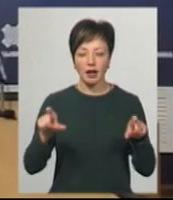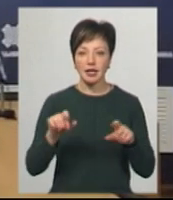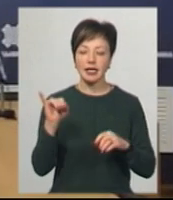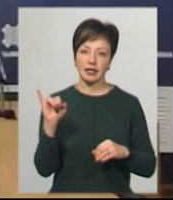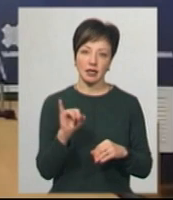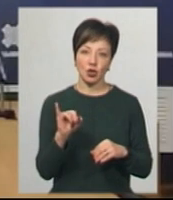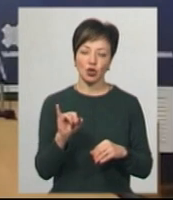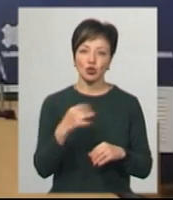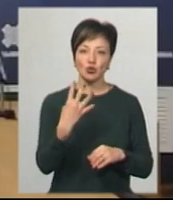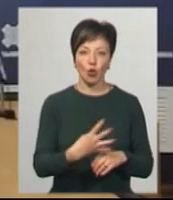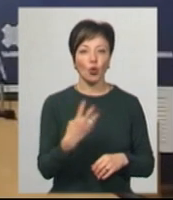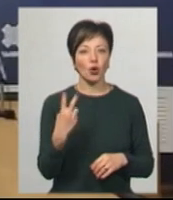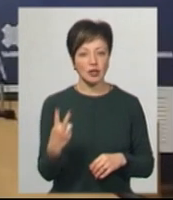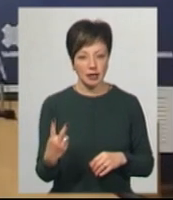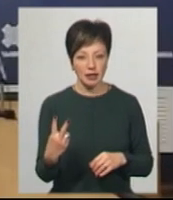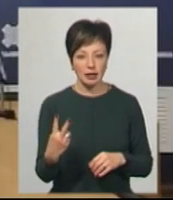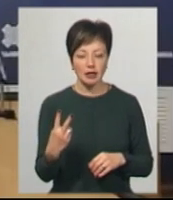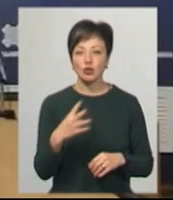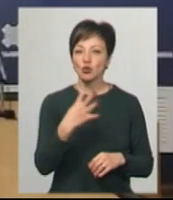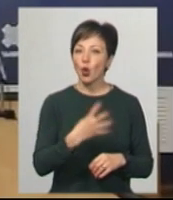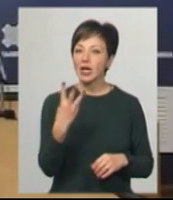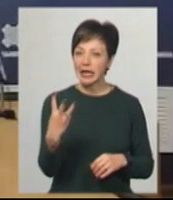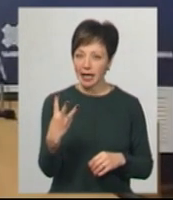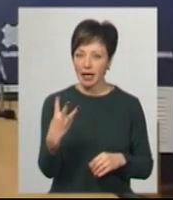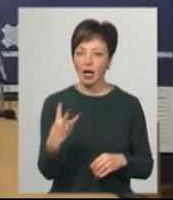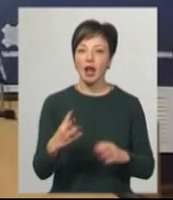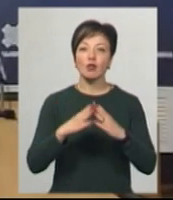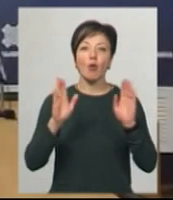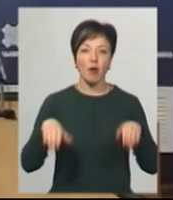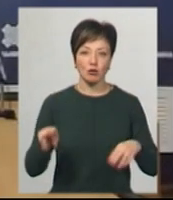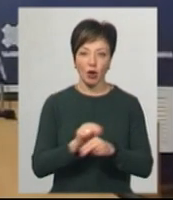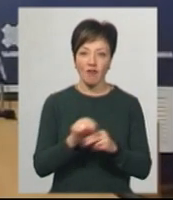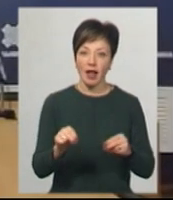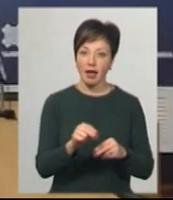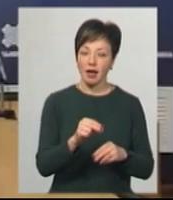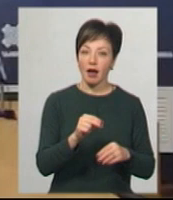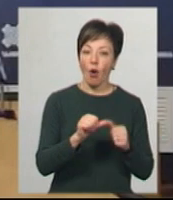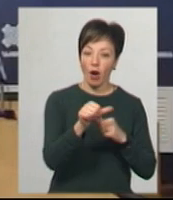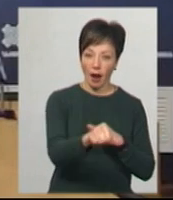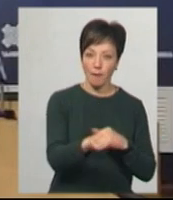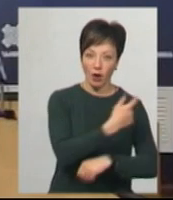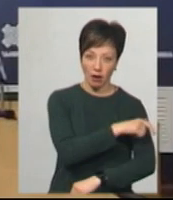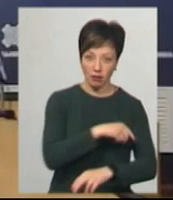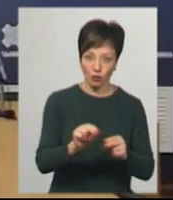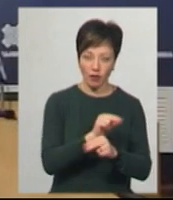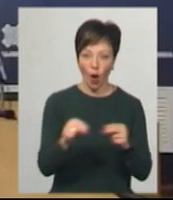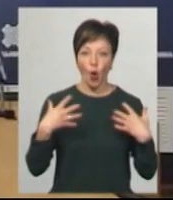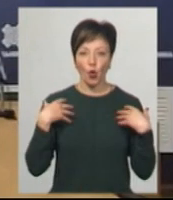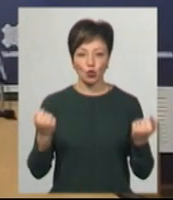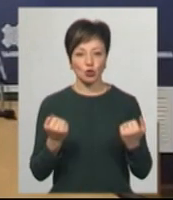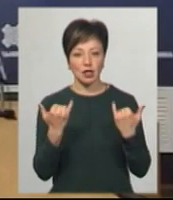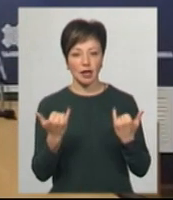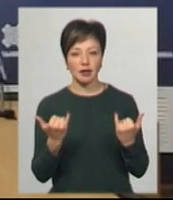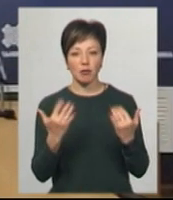43 людини знаходиться на амбулаторному лікуванні. Одужало на даний